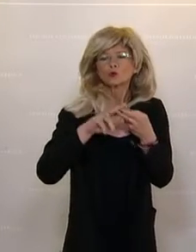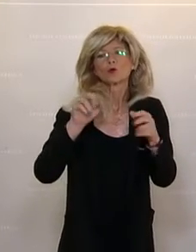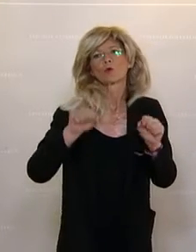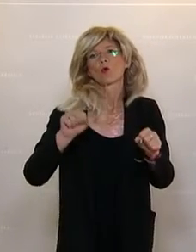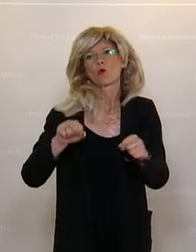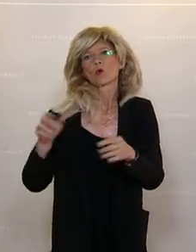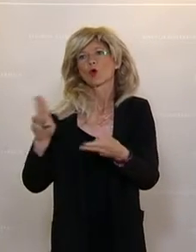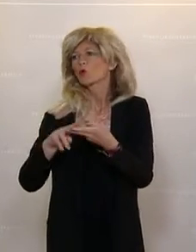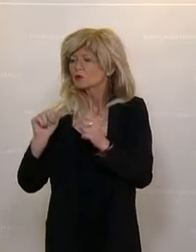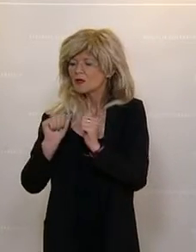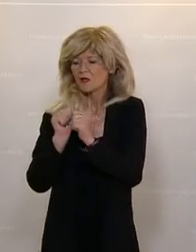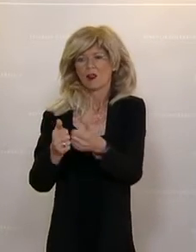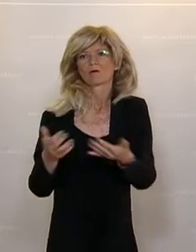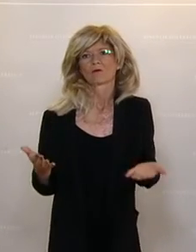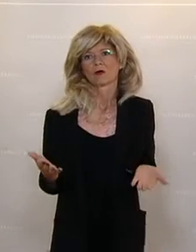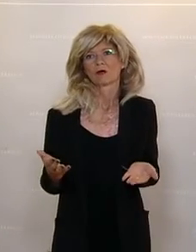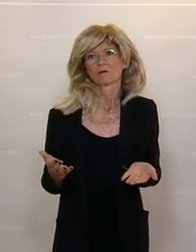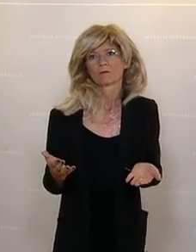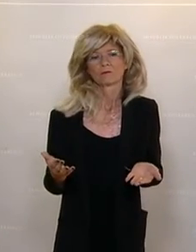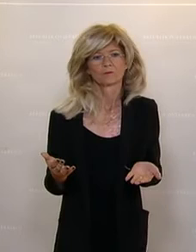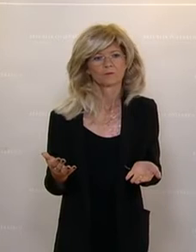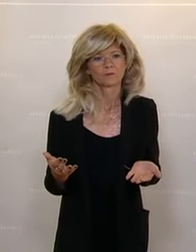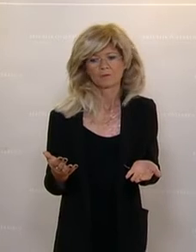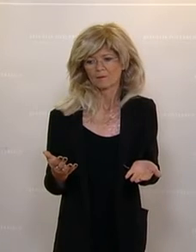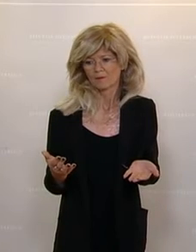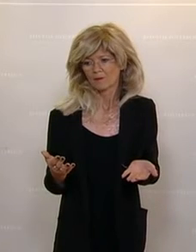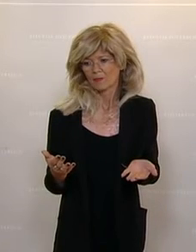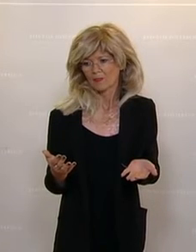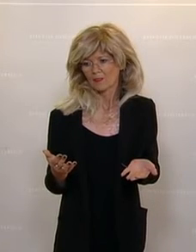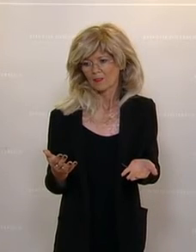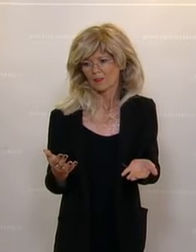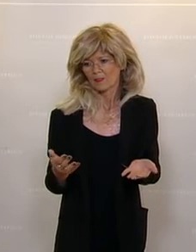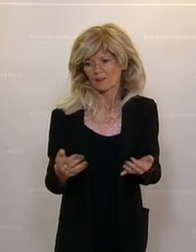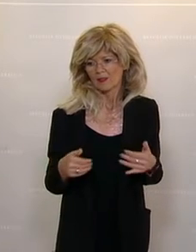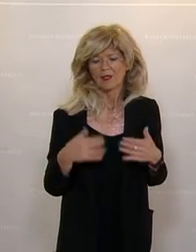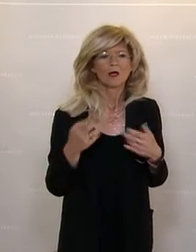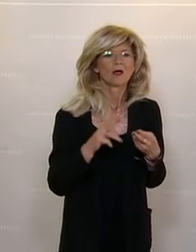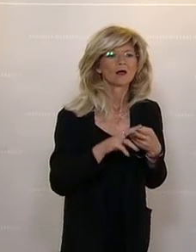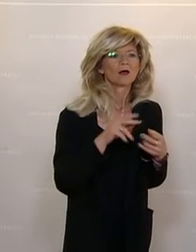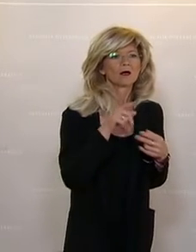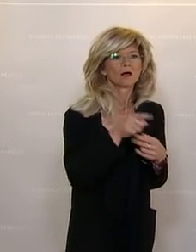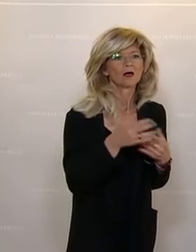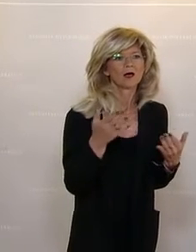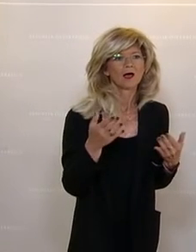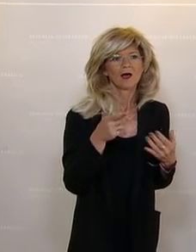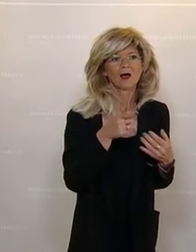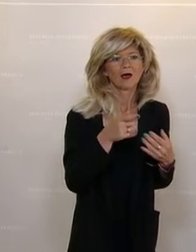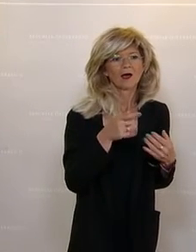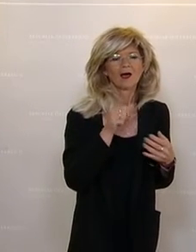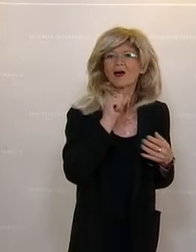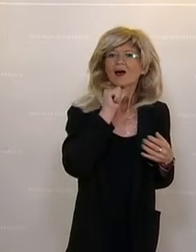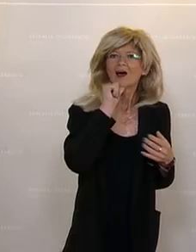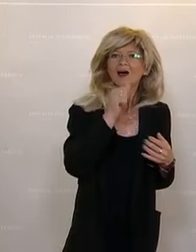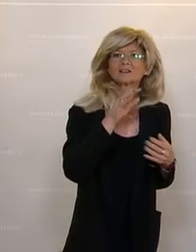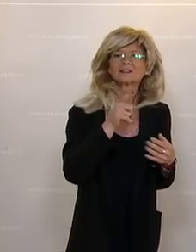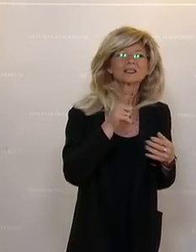werden. Auch dementsprechend können wir dem Antrag der FPÖ nicht näher treten, weil wir schon tätig sind und hier auch schon vieles auf